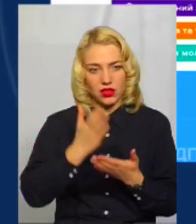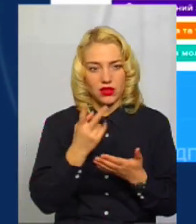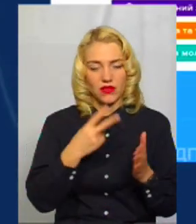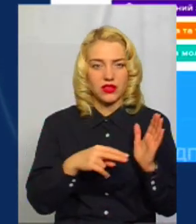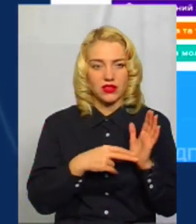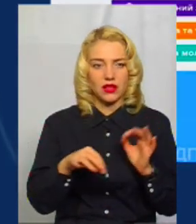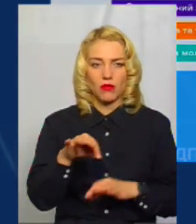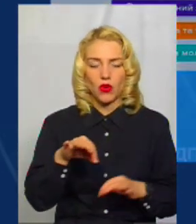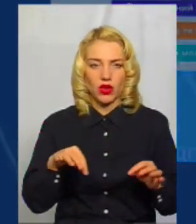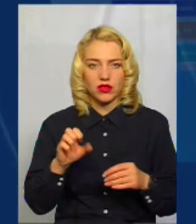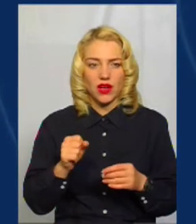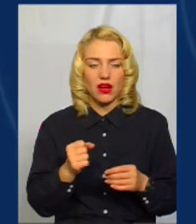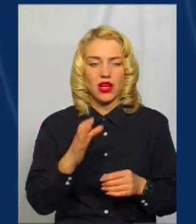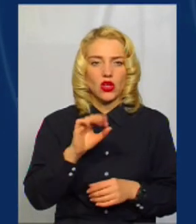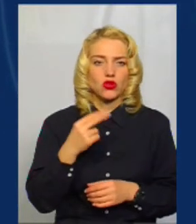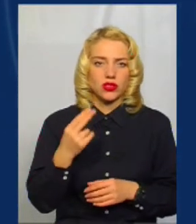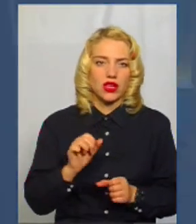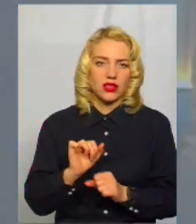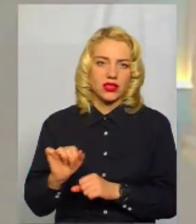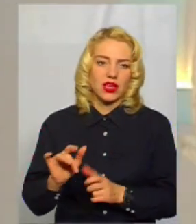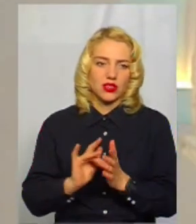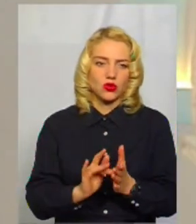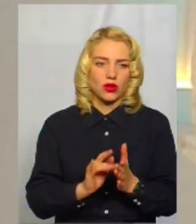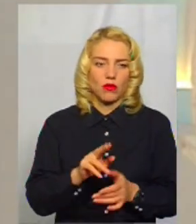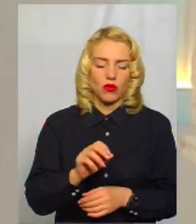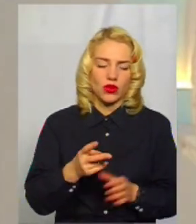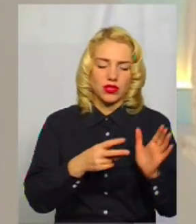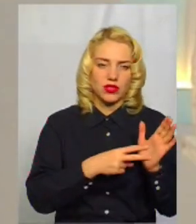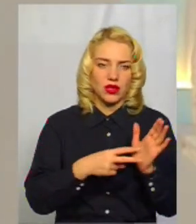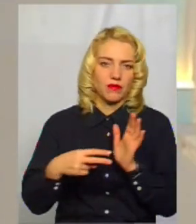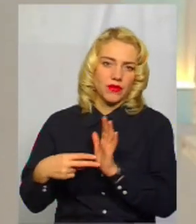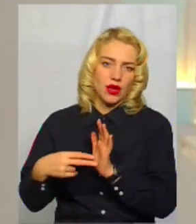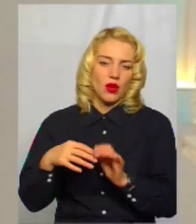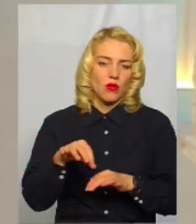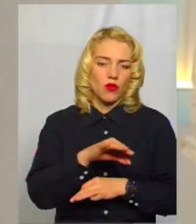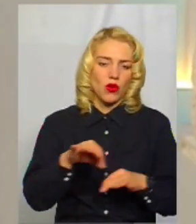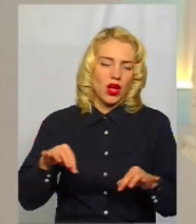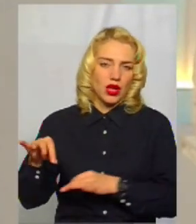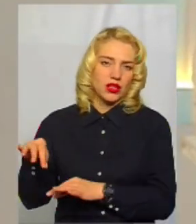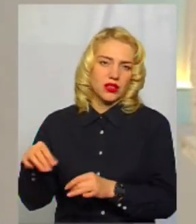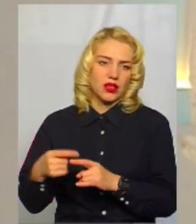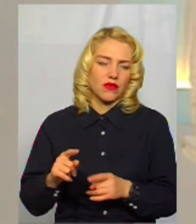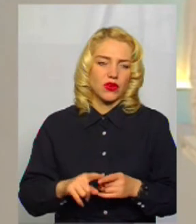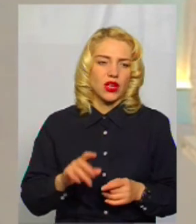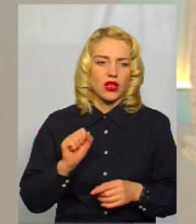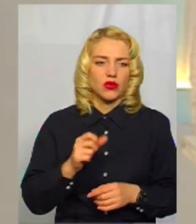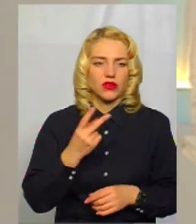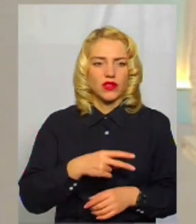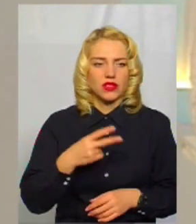27 проєктів, а у соціального захисту та туризму по 7 проєктів. У затвердженні на 2020